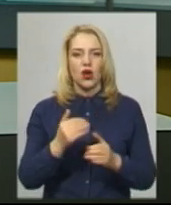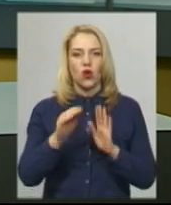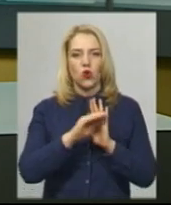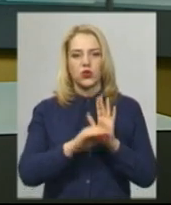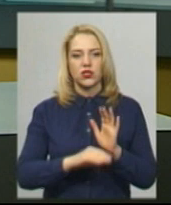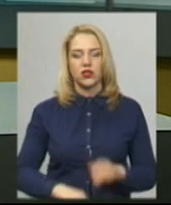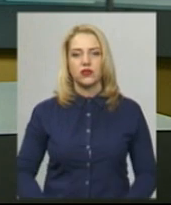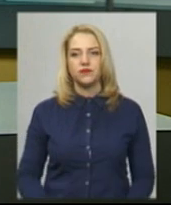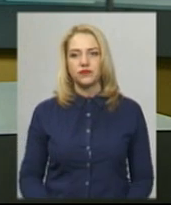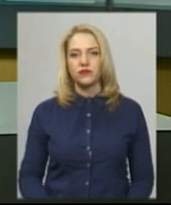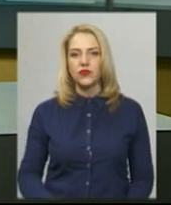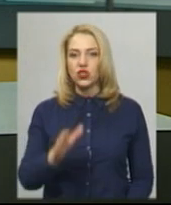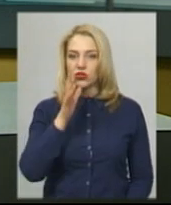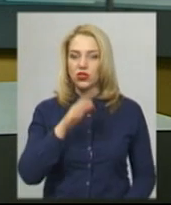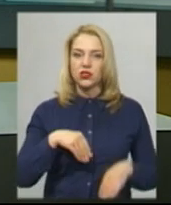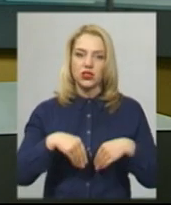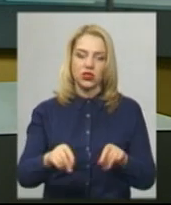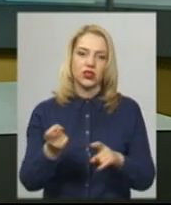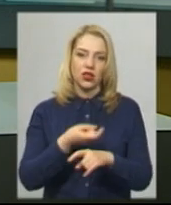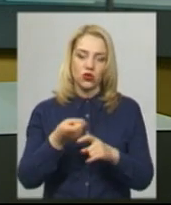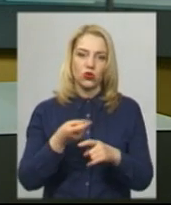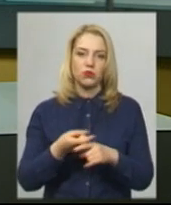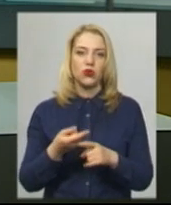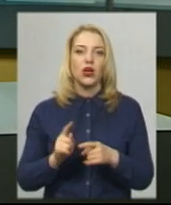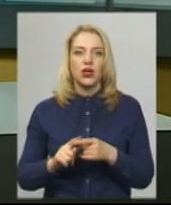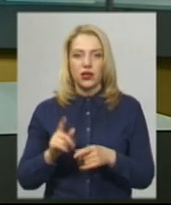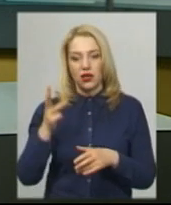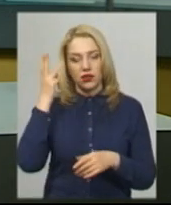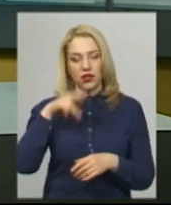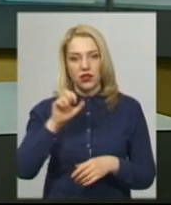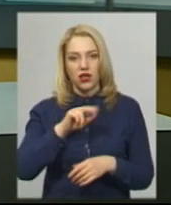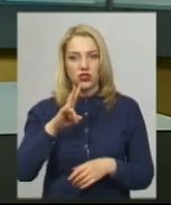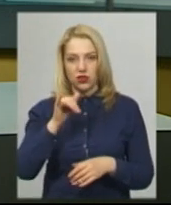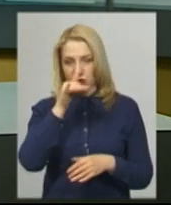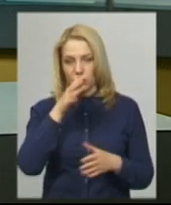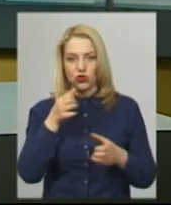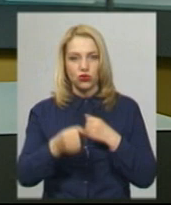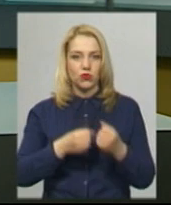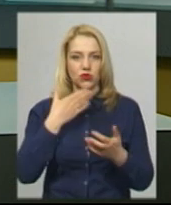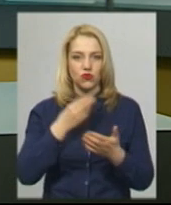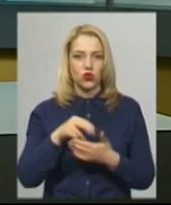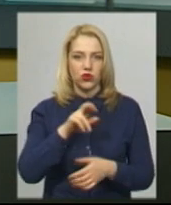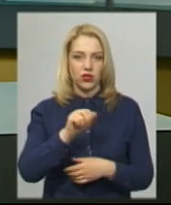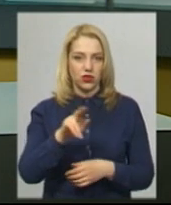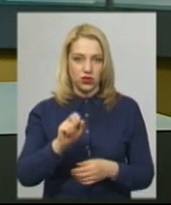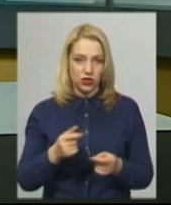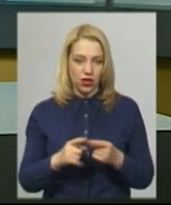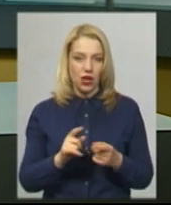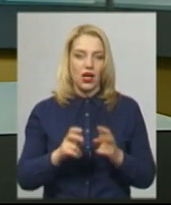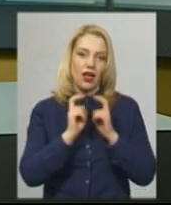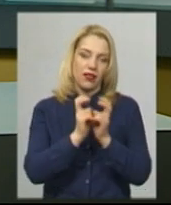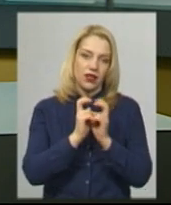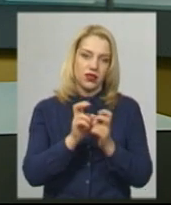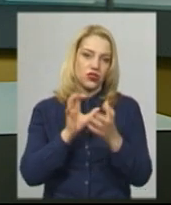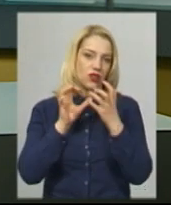Час саджати картоплю та іншого родину. А хмельницькі дачники не можуть дістатися своїх ділянок за містом. Електрички і